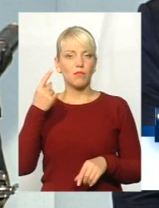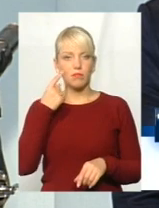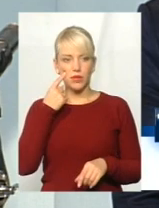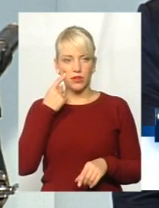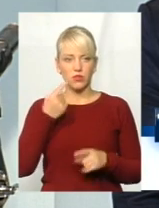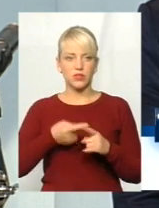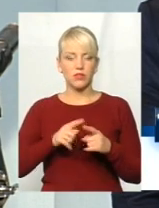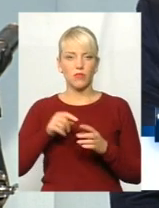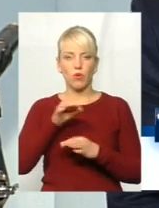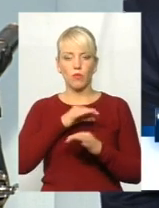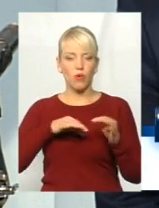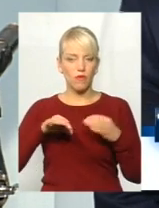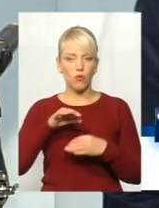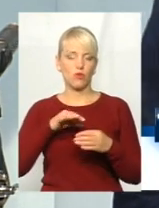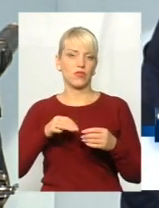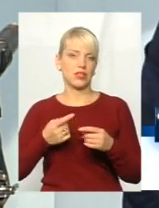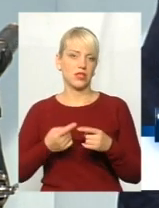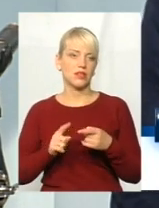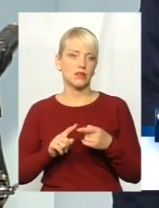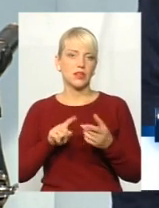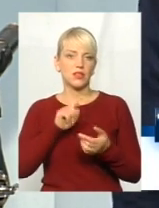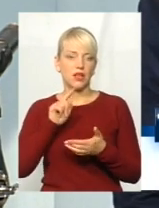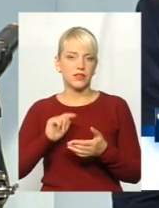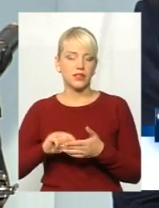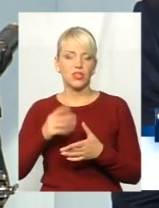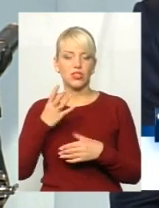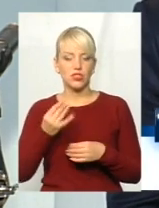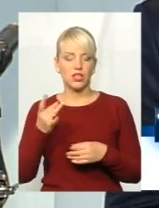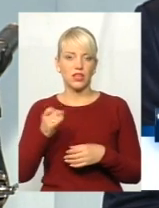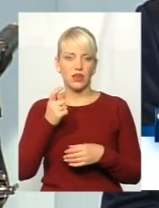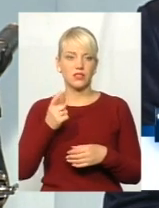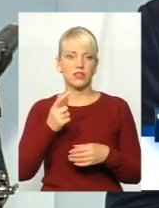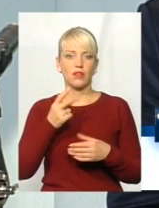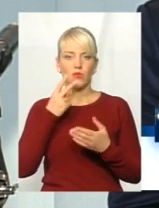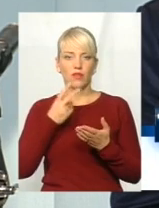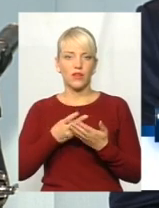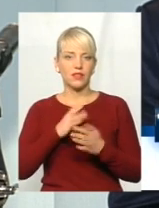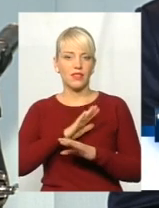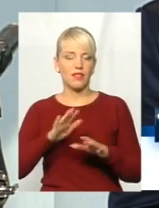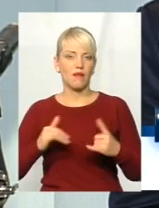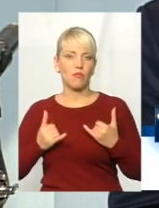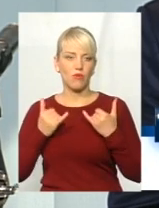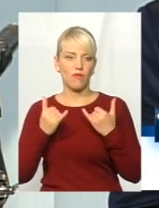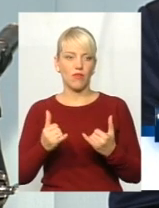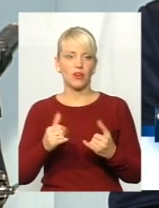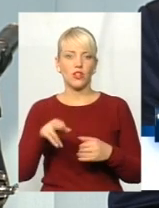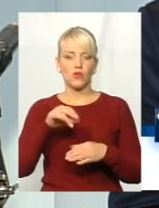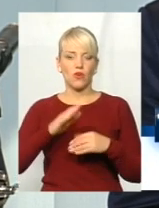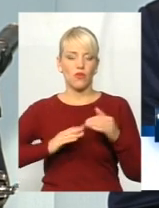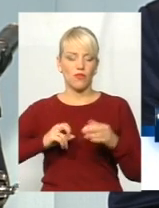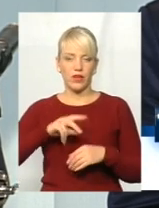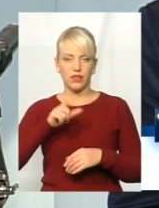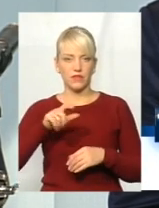обговорювати, тим самим ще раз проявляти неповагу до фахівців-спеціалістів. Ми не